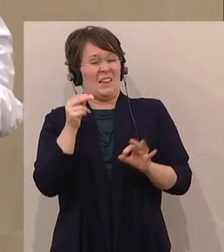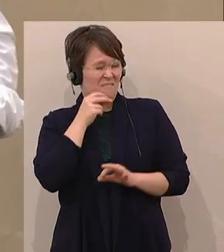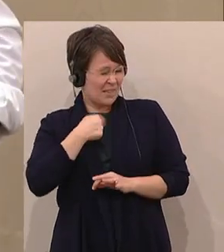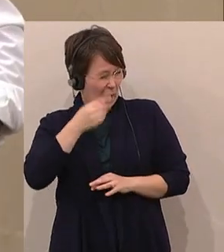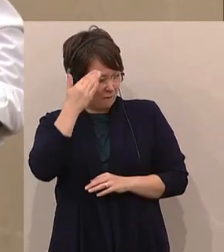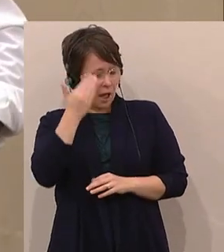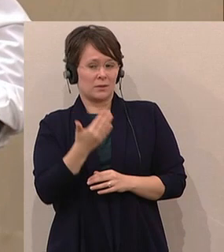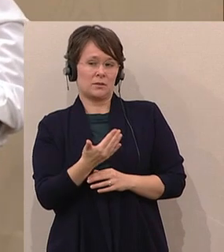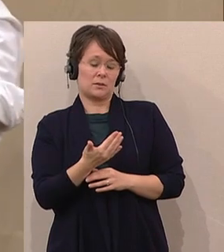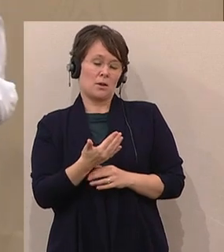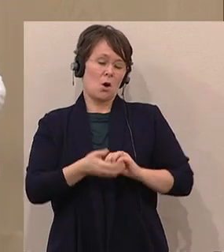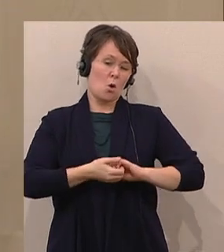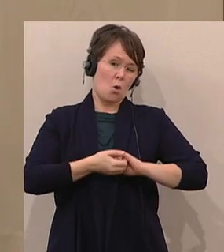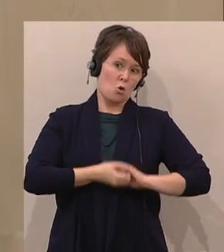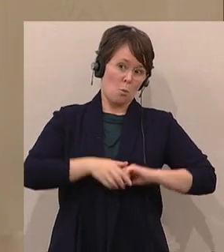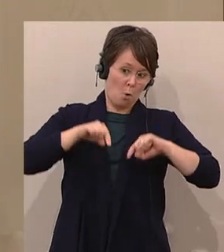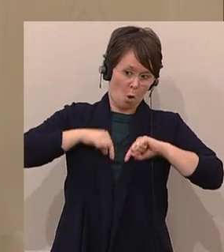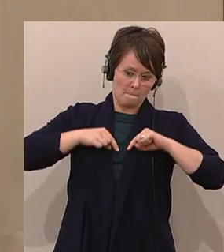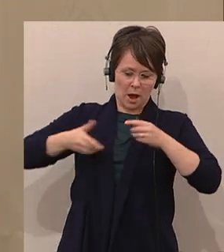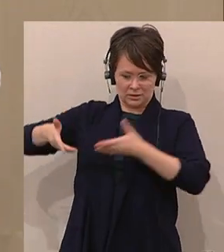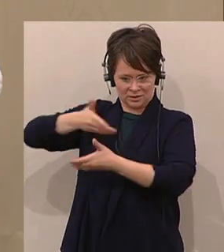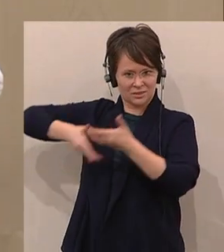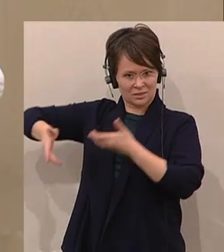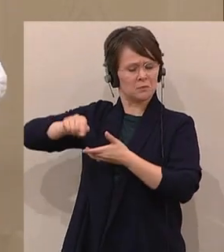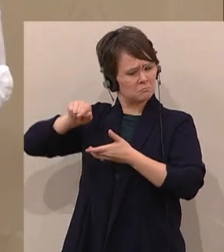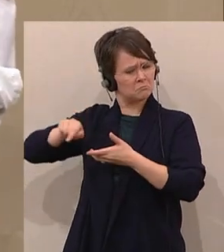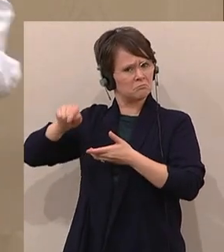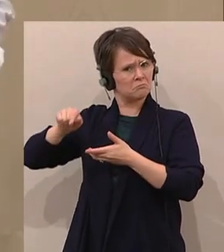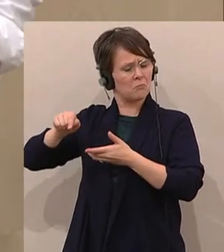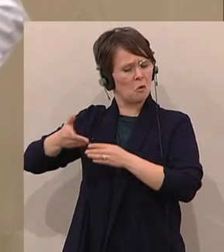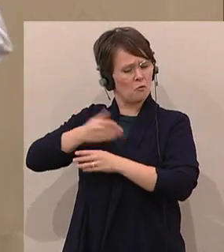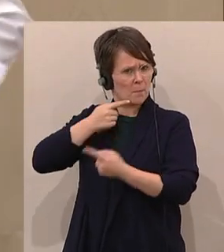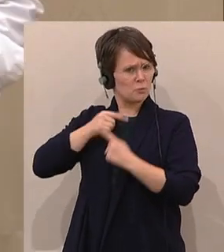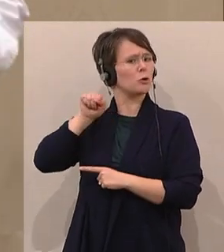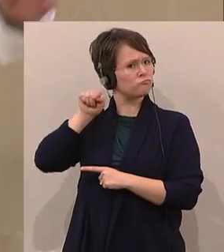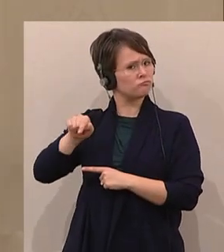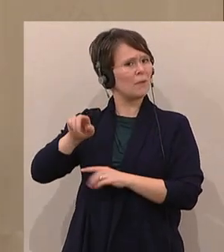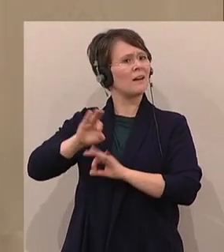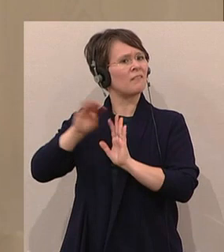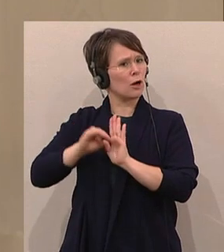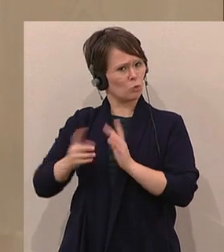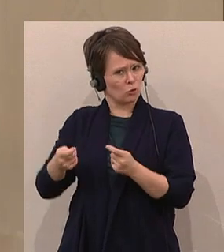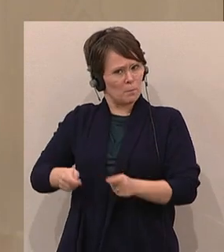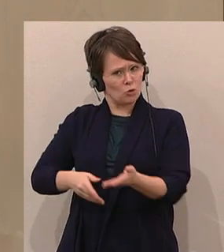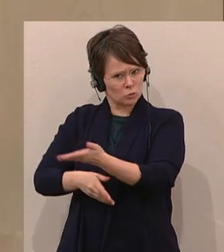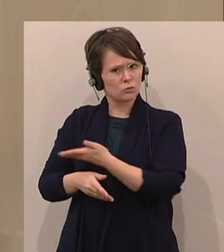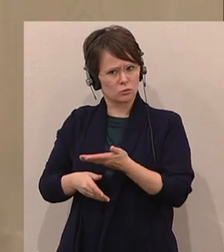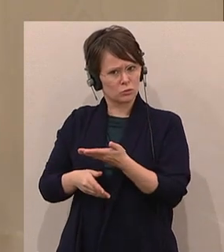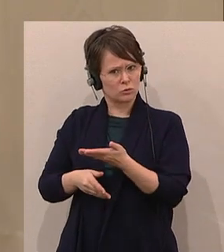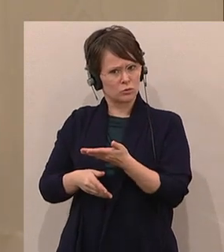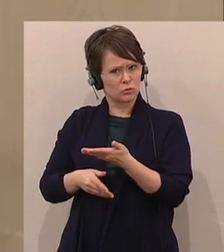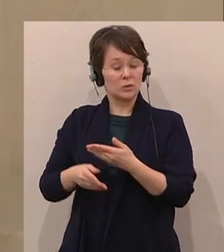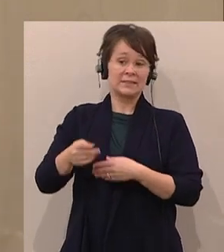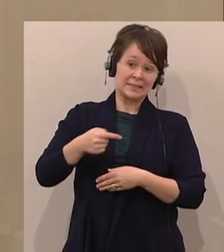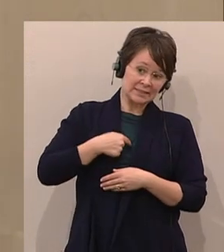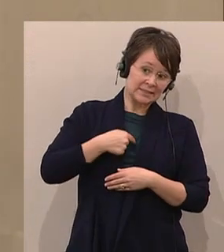in der Vorbesprechung die Tagesordnung beschließen, dann bin ich deshalb gegen den Antrag von Kollegen Zinkel, weil ich denke,